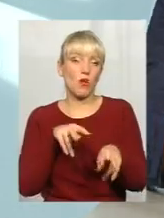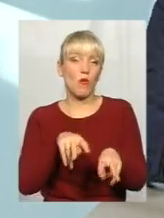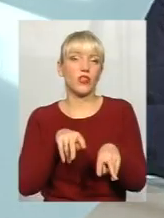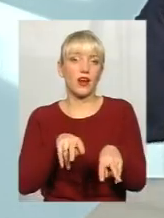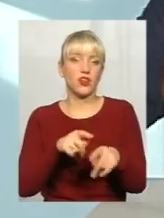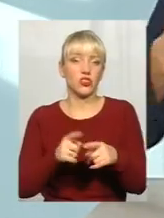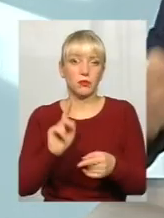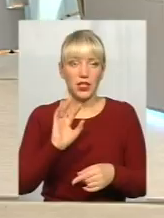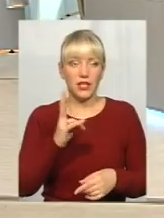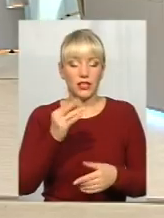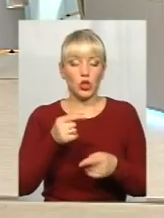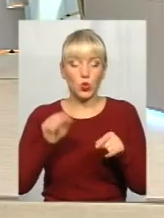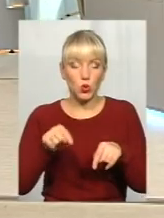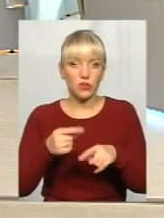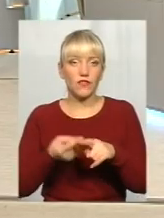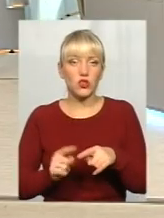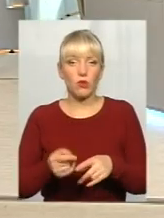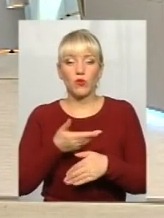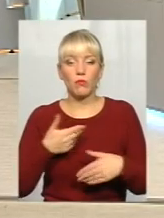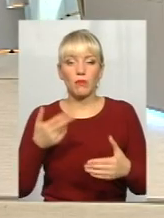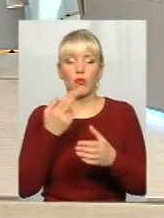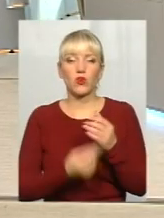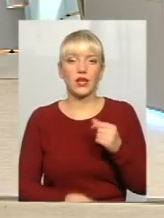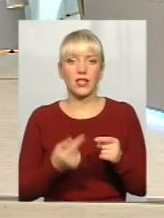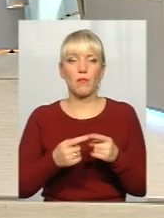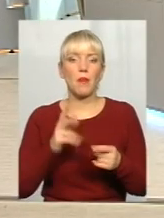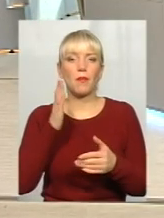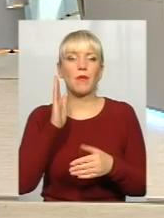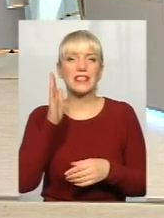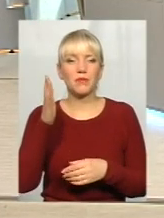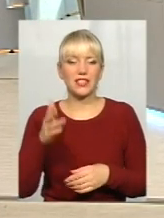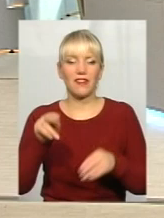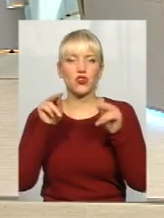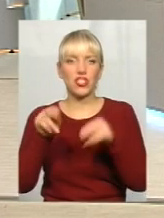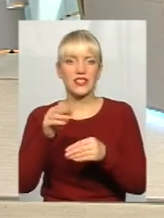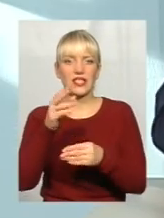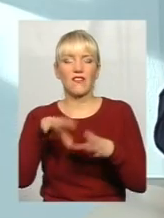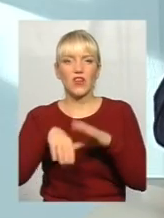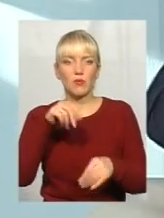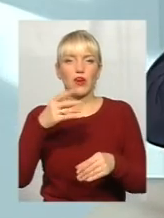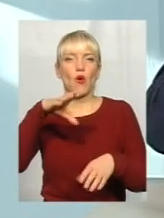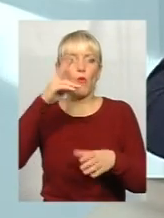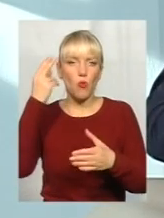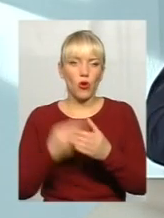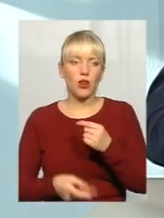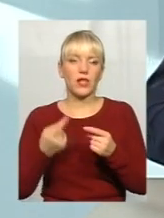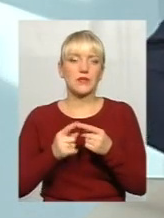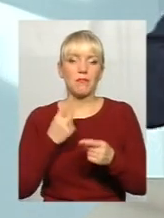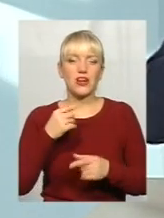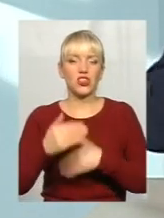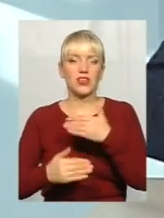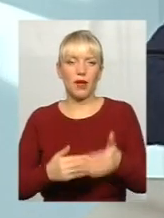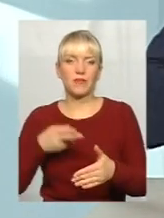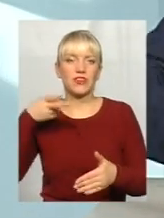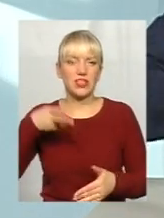Тому тут ми в цьому програємо. Ми програємо перспективу щасних виборів. Це перший етап до виборів 2019 року.